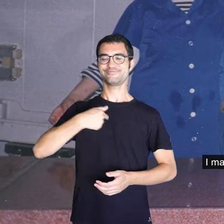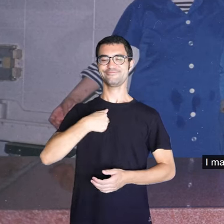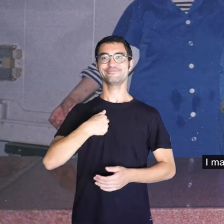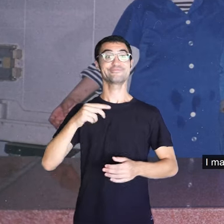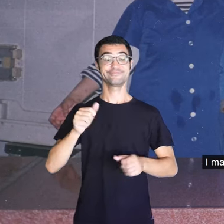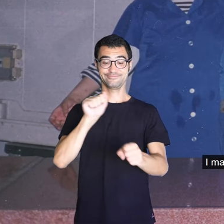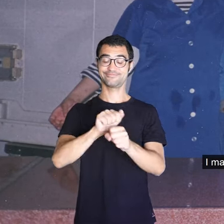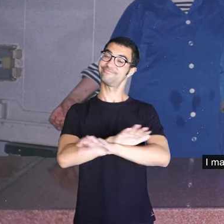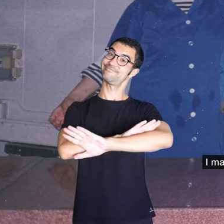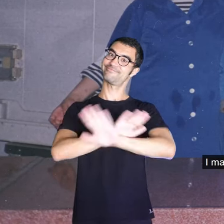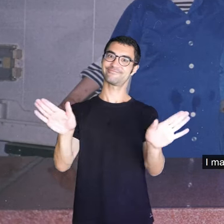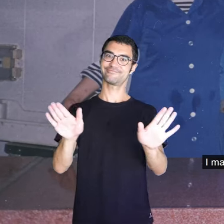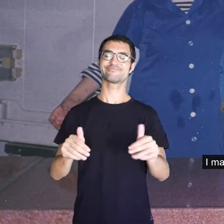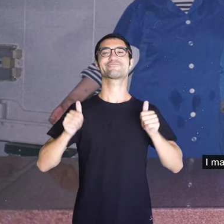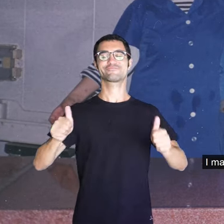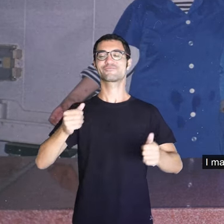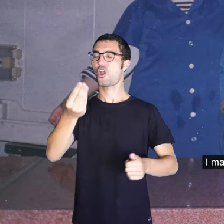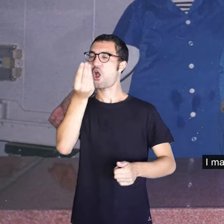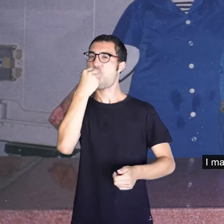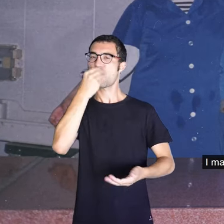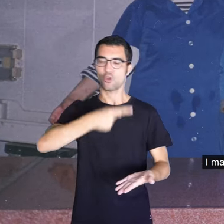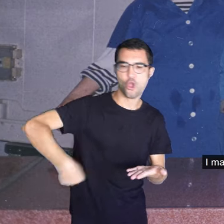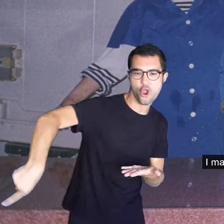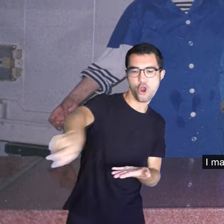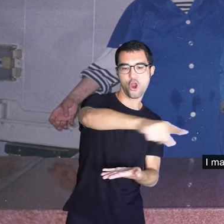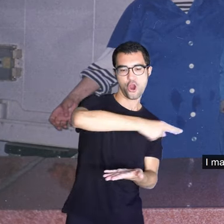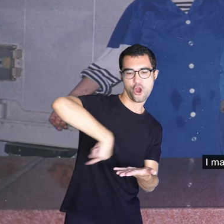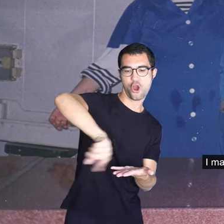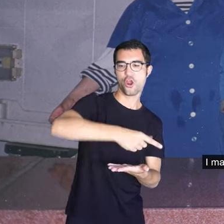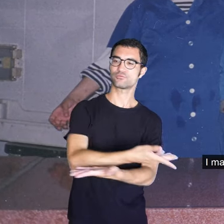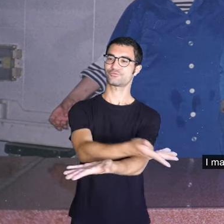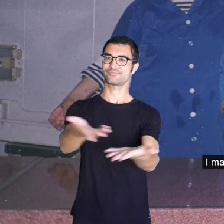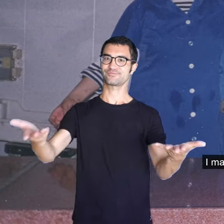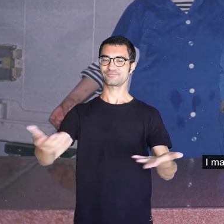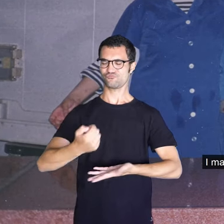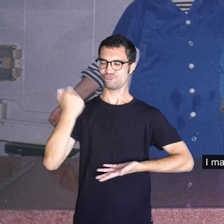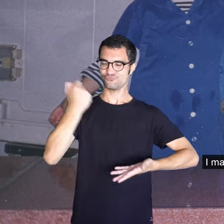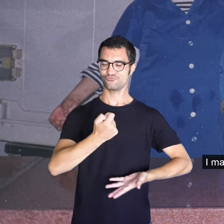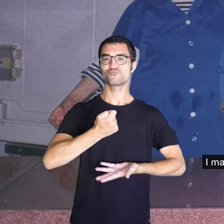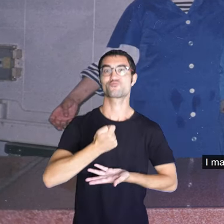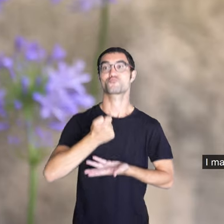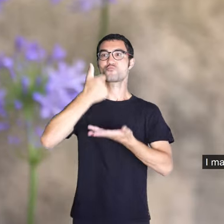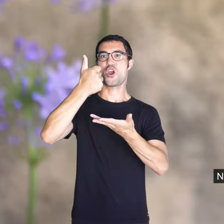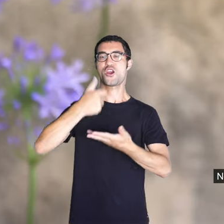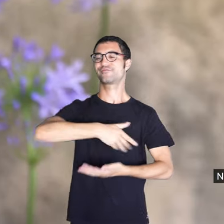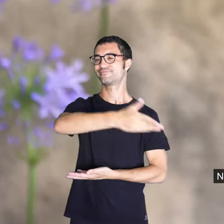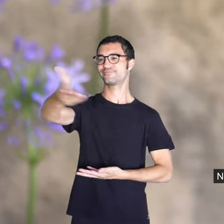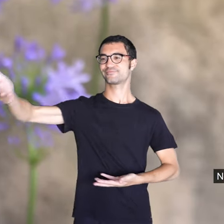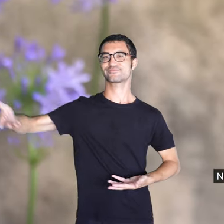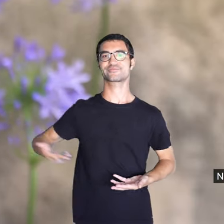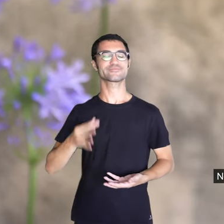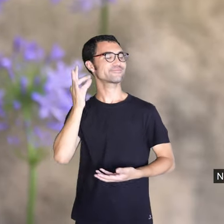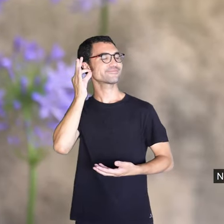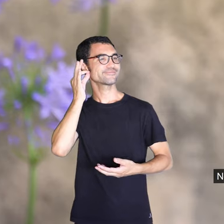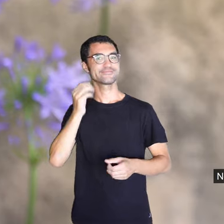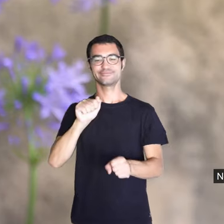xampany. I vaig convidar les amigues de dins la pescateria. Ara només hi ha